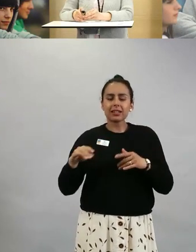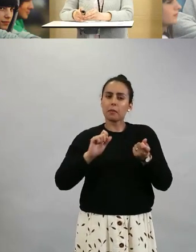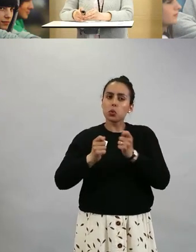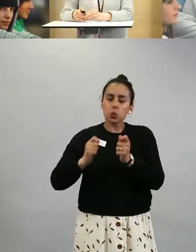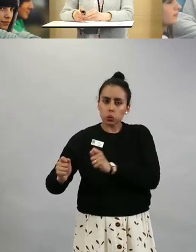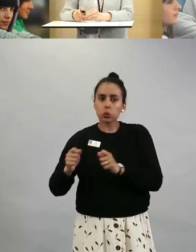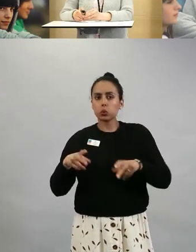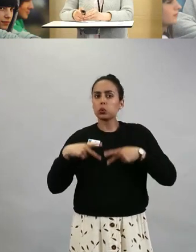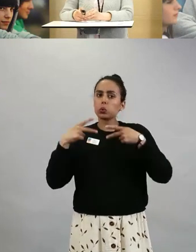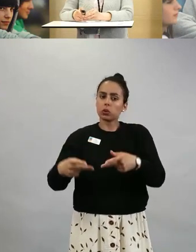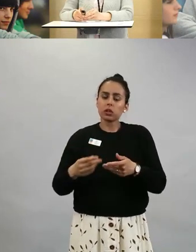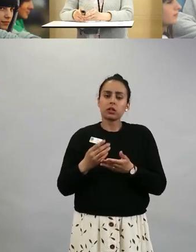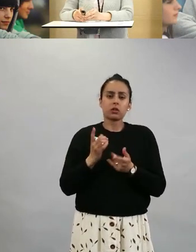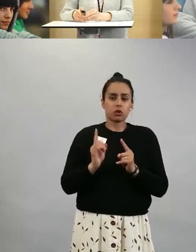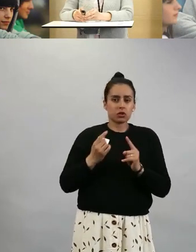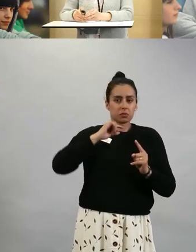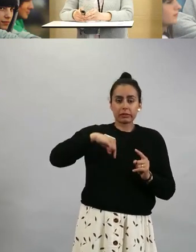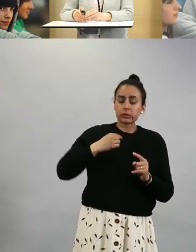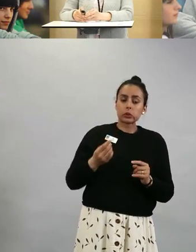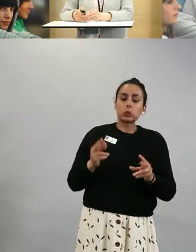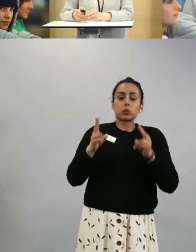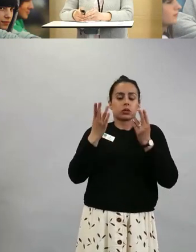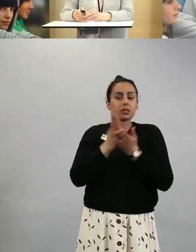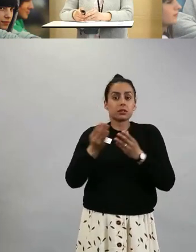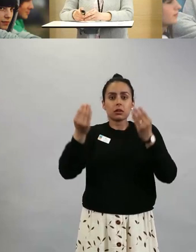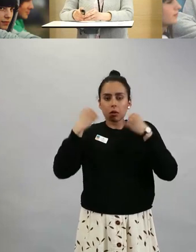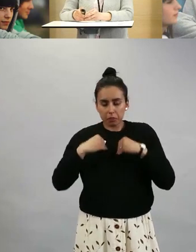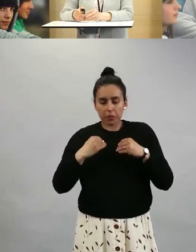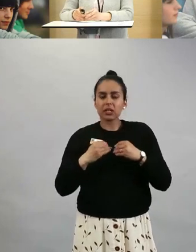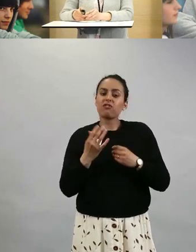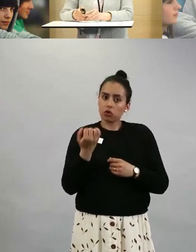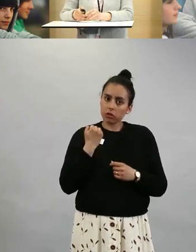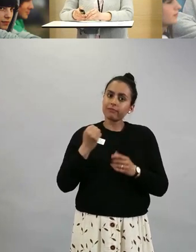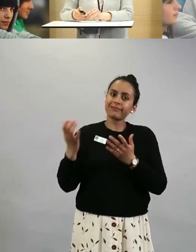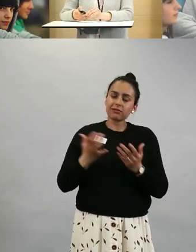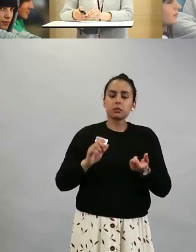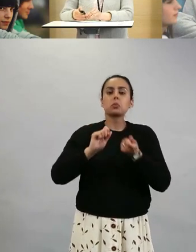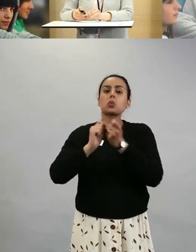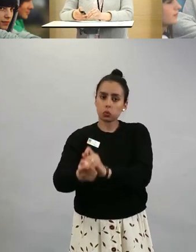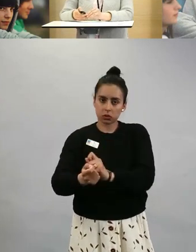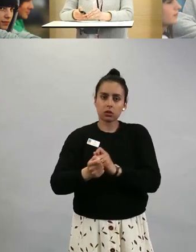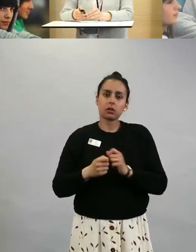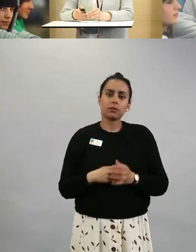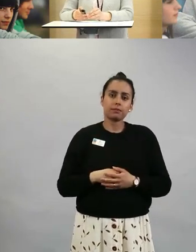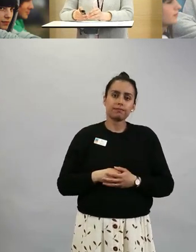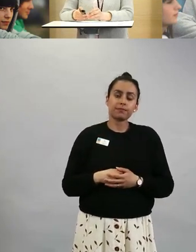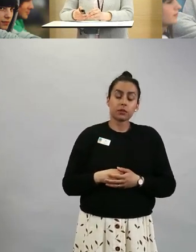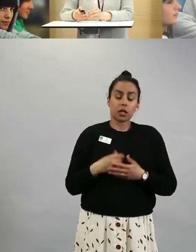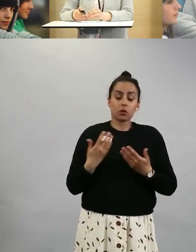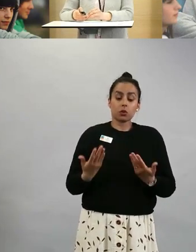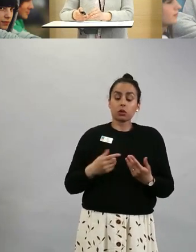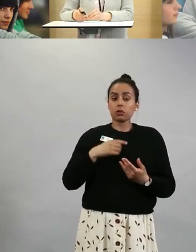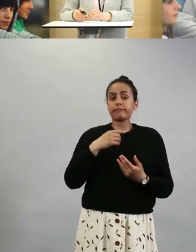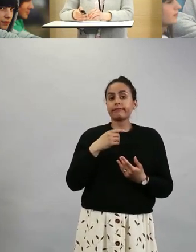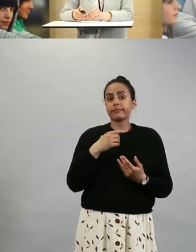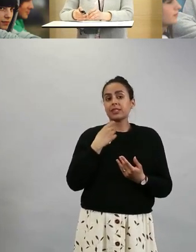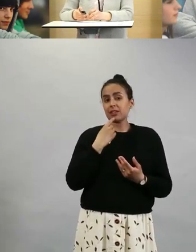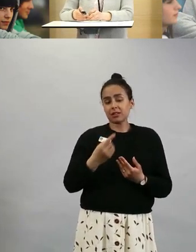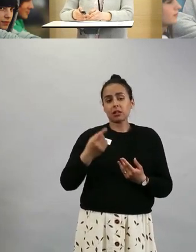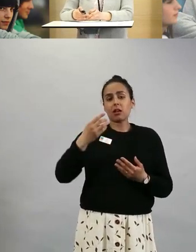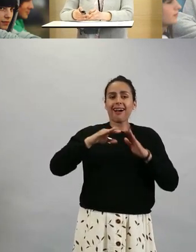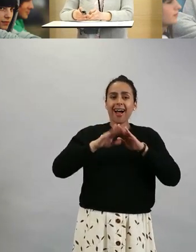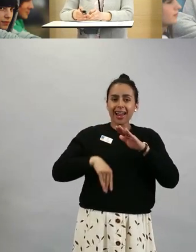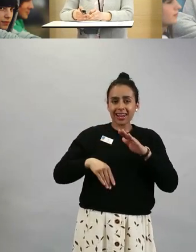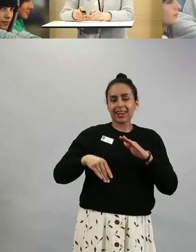silloin me voidaan tarvittaessa tätä muuttaa. Mutta tällä hetkellä siis, kun puhutaan alle 65-vuotiaista,